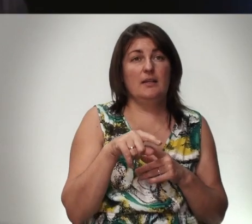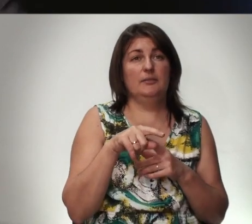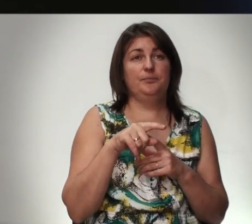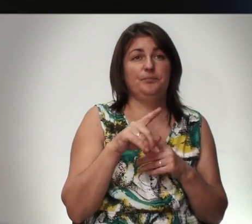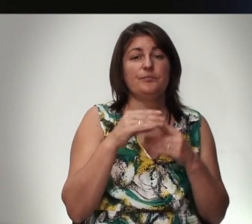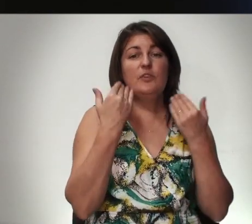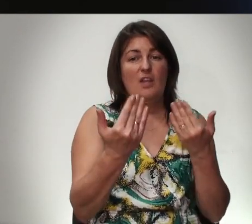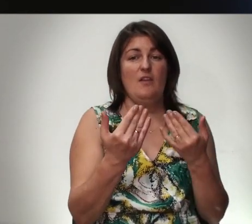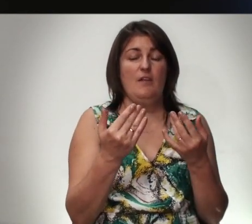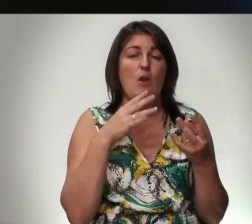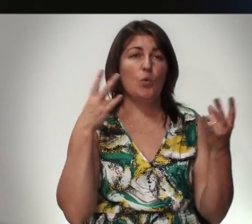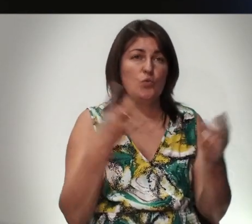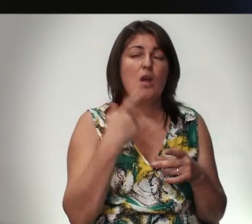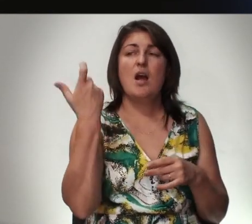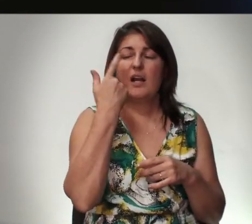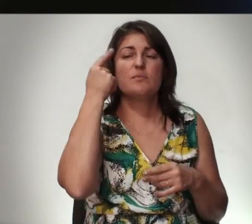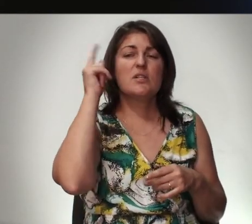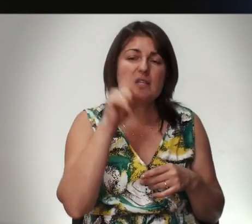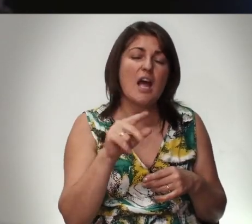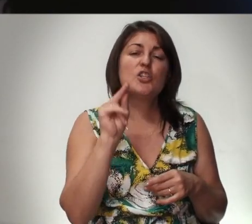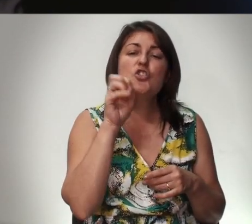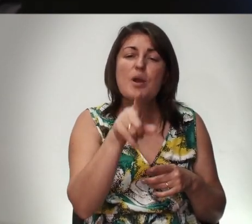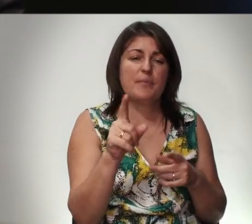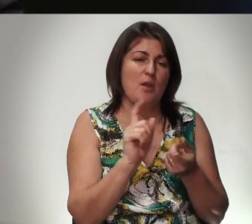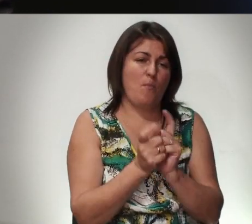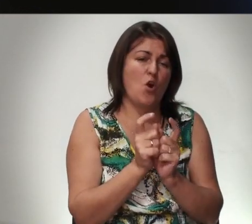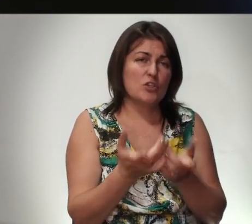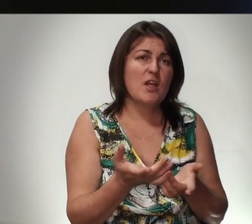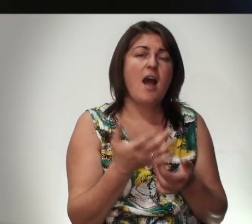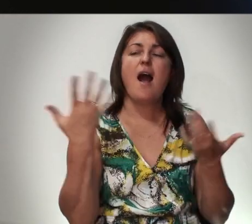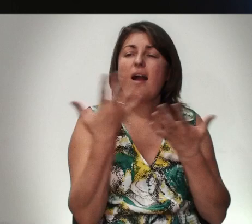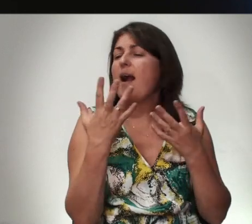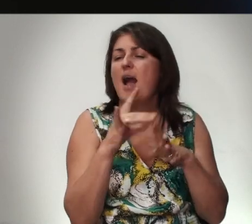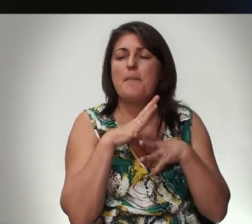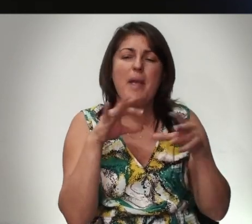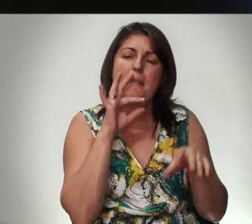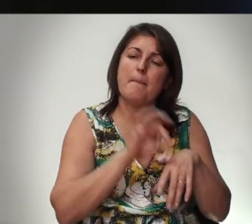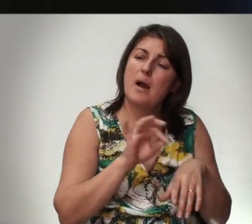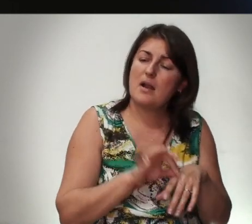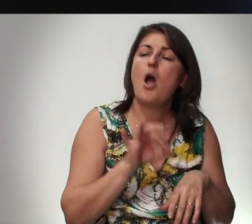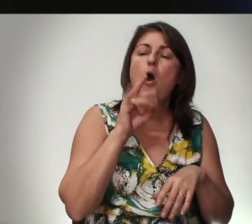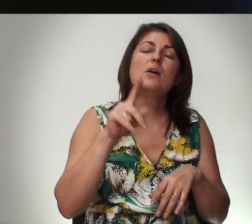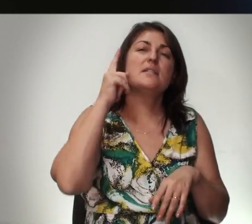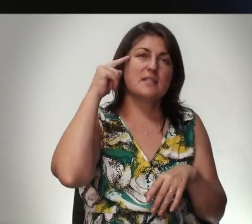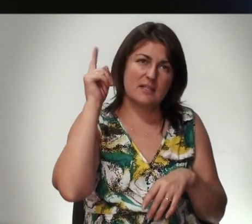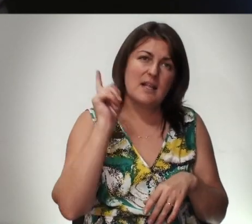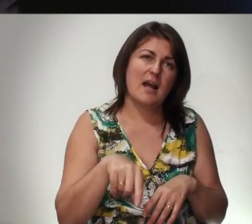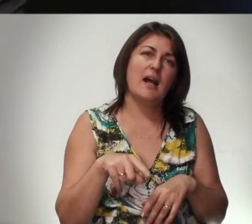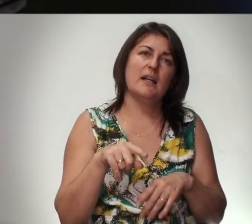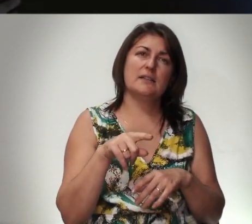Твою нужду Господь знает С чем ты борешься Какая бы ни была болезнь Он знает